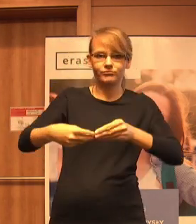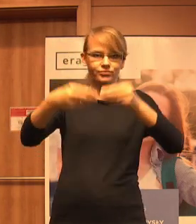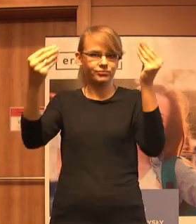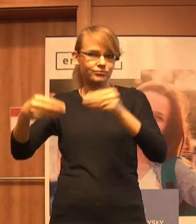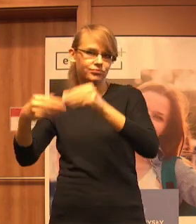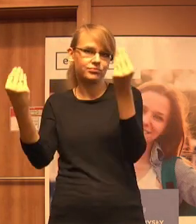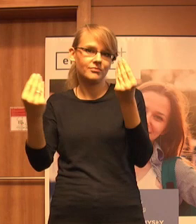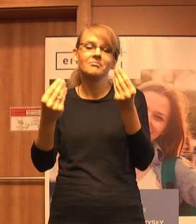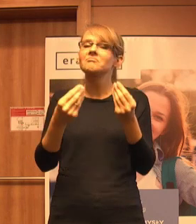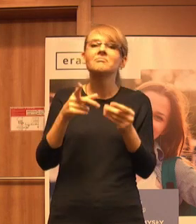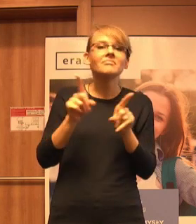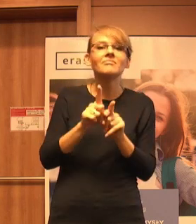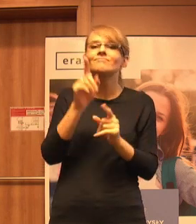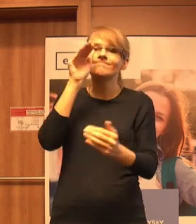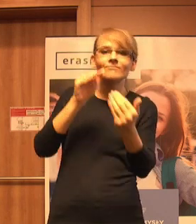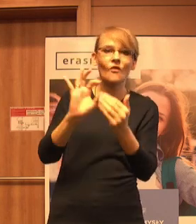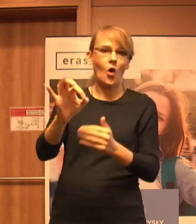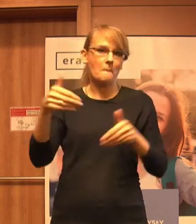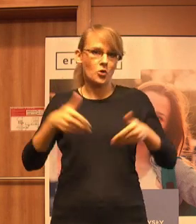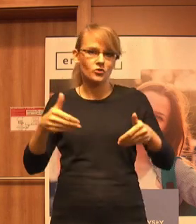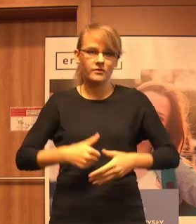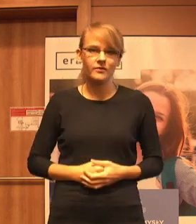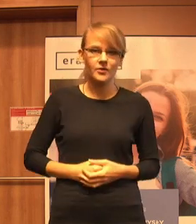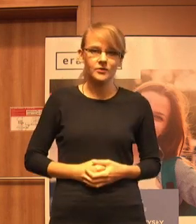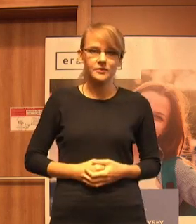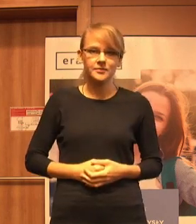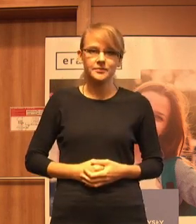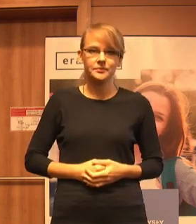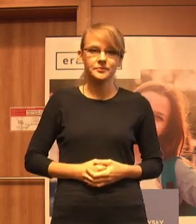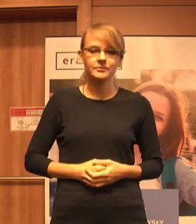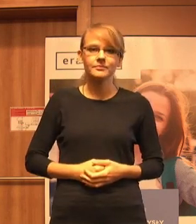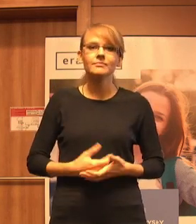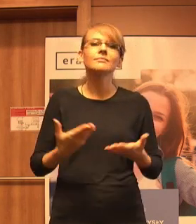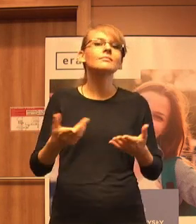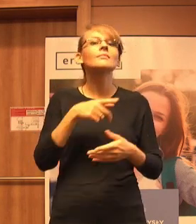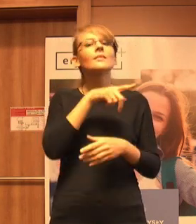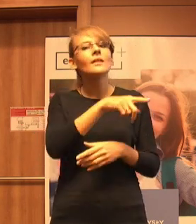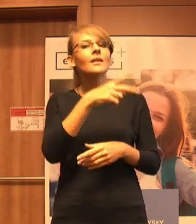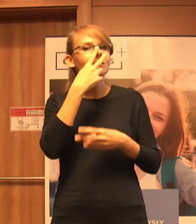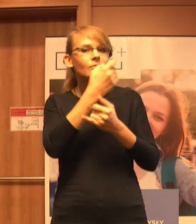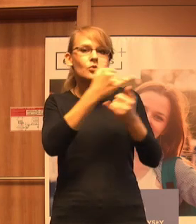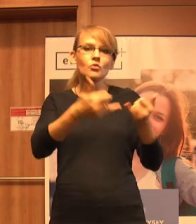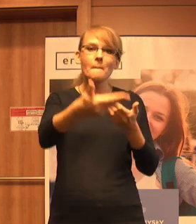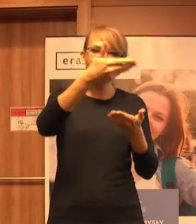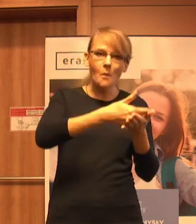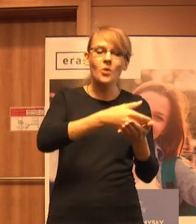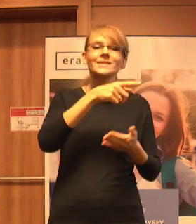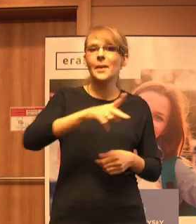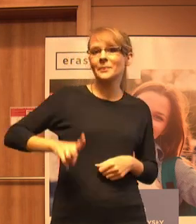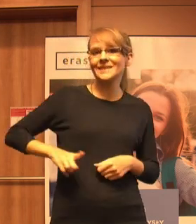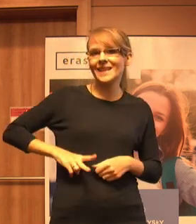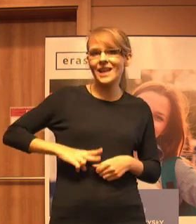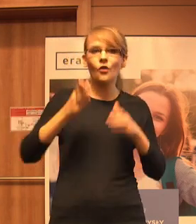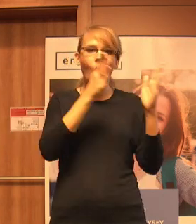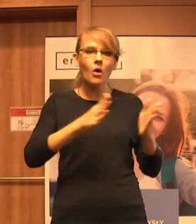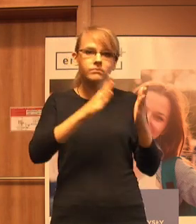miarę swoich możliwości. I analizując propozycję, model wypracowany przez ministerstwo,